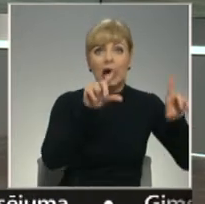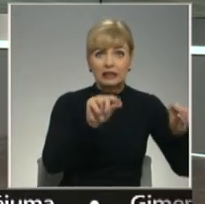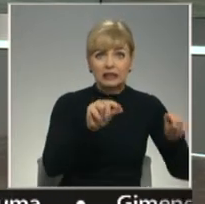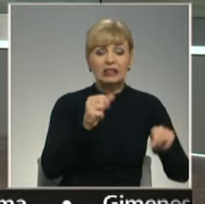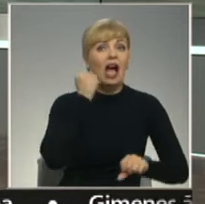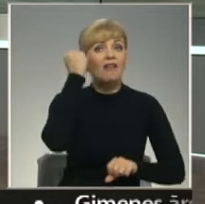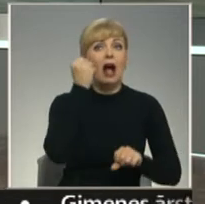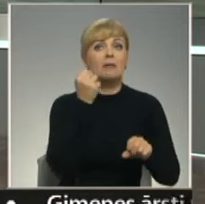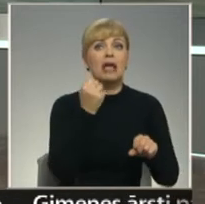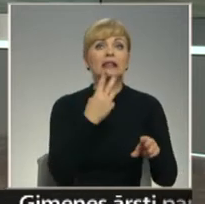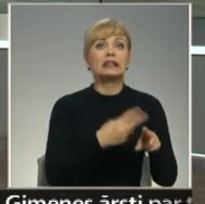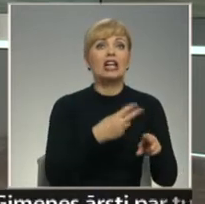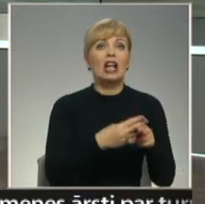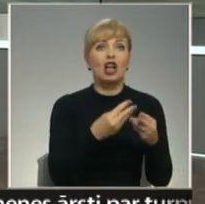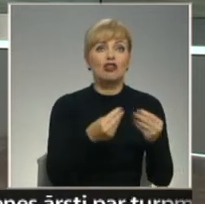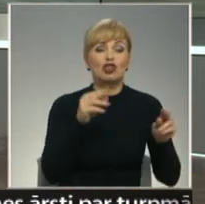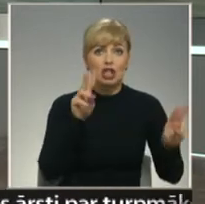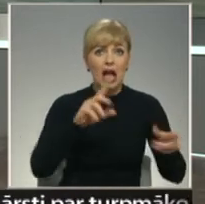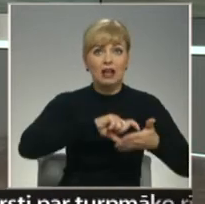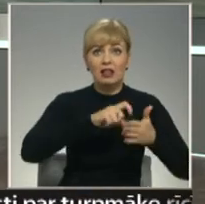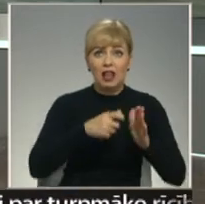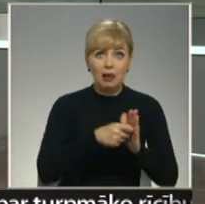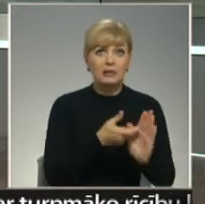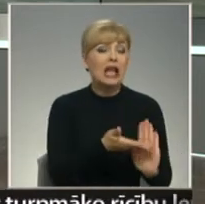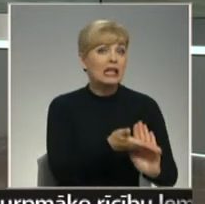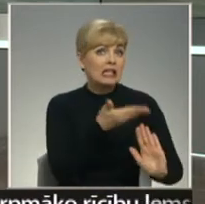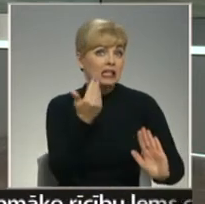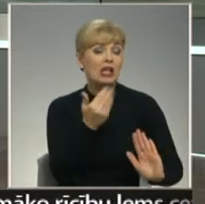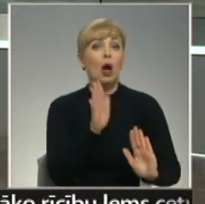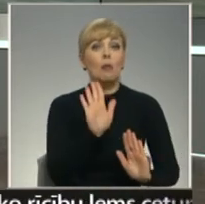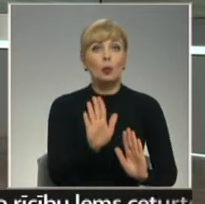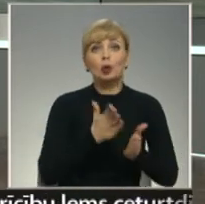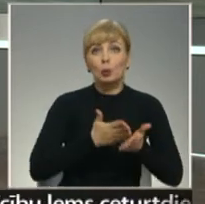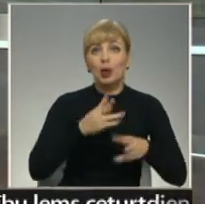Izsaukumu uz notikumu vietu glābēja saņēma šodien ap pulkstinvieniem dienā.